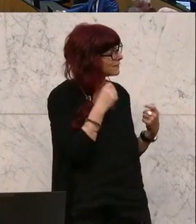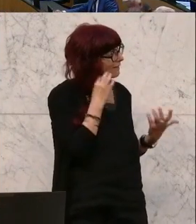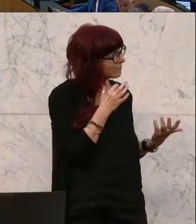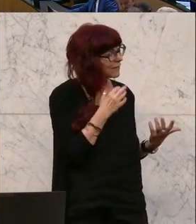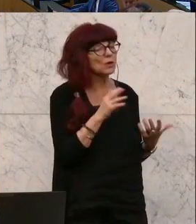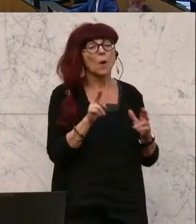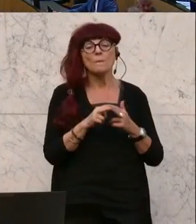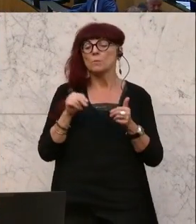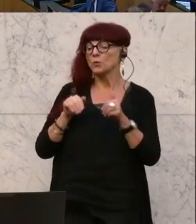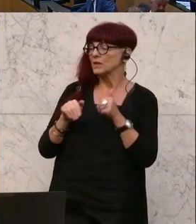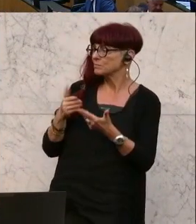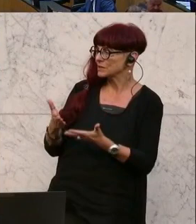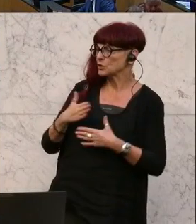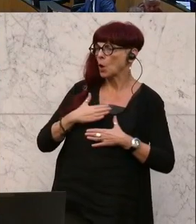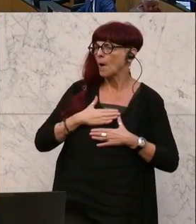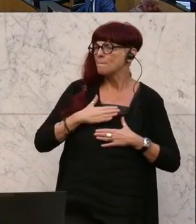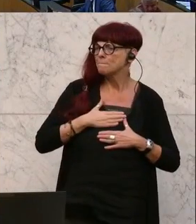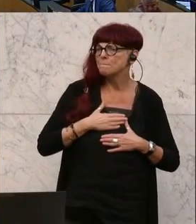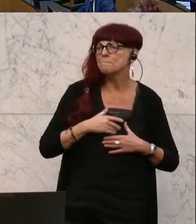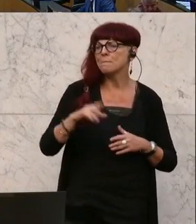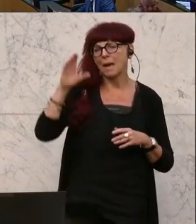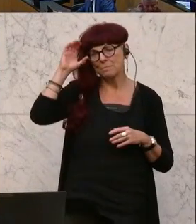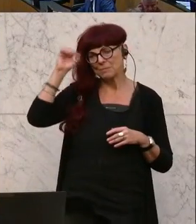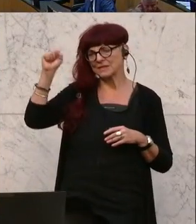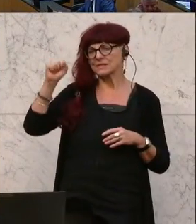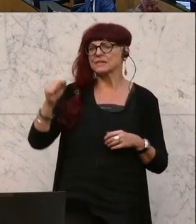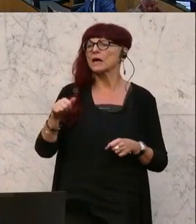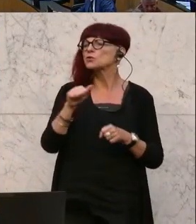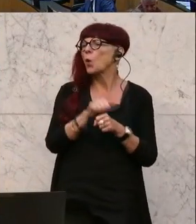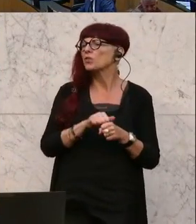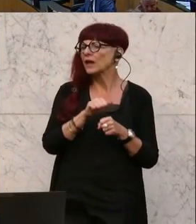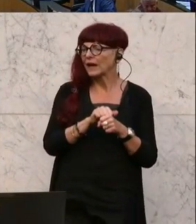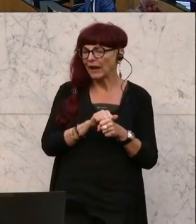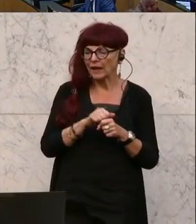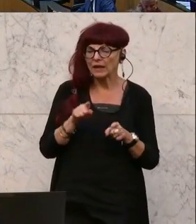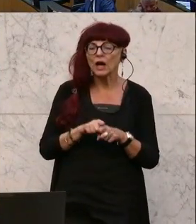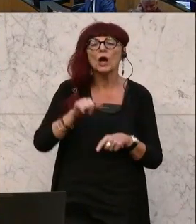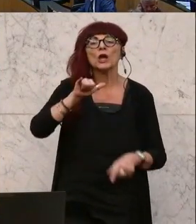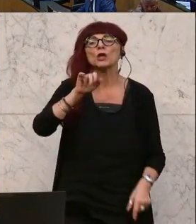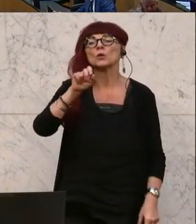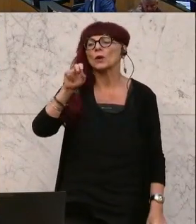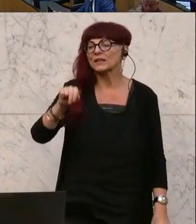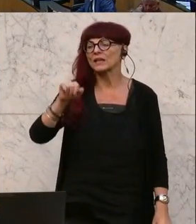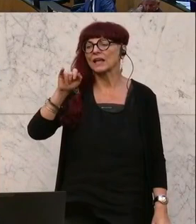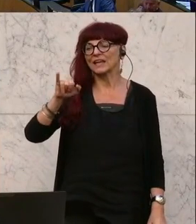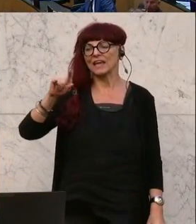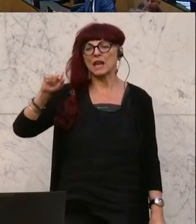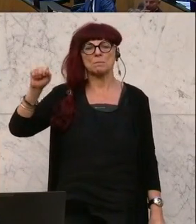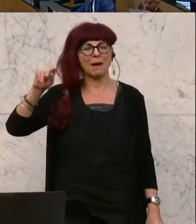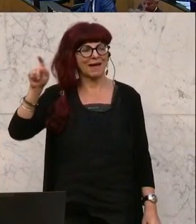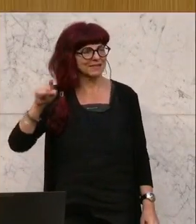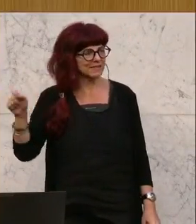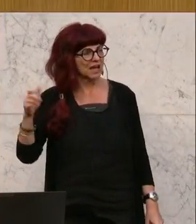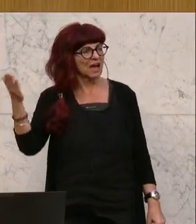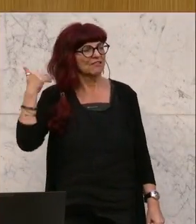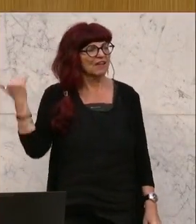in meinem Bezirk Ottakring eine nette Tradition. Die Abgeordnete Norton Yilmaz hat jedes Jahr beim Gürtel Nightwalk immer so Schmankerln